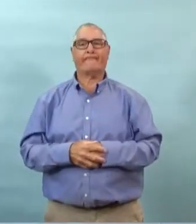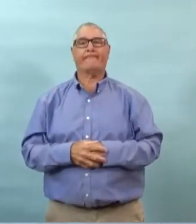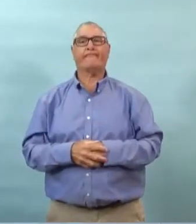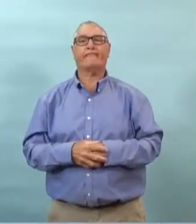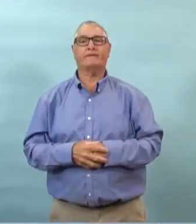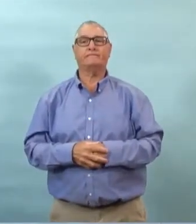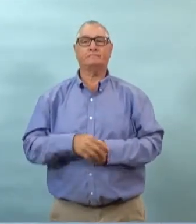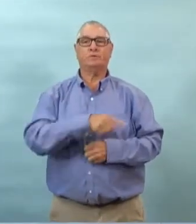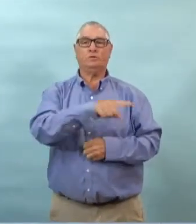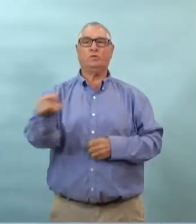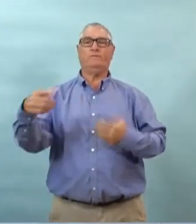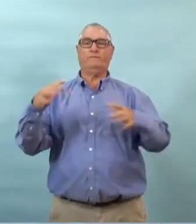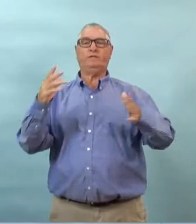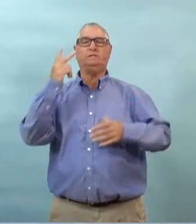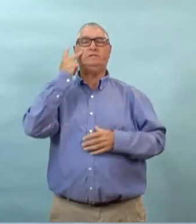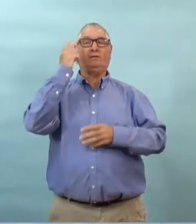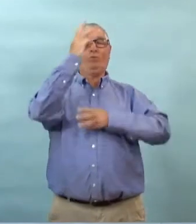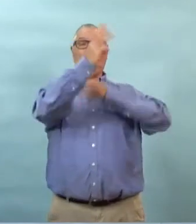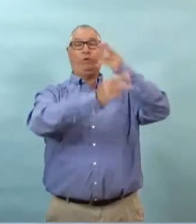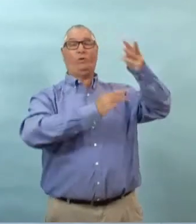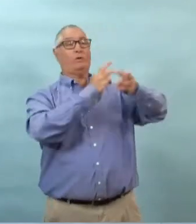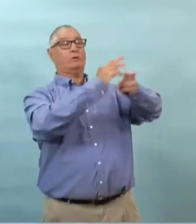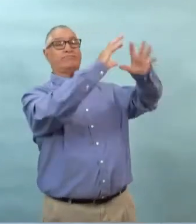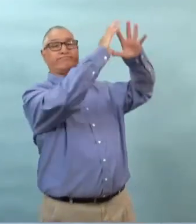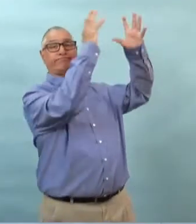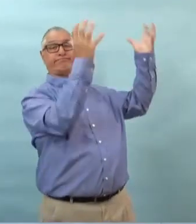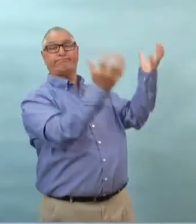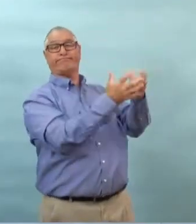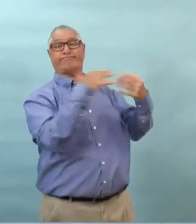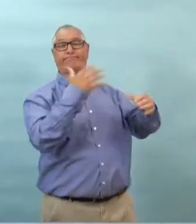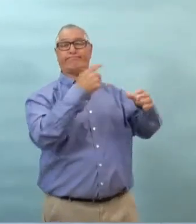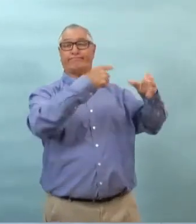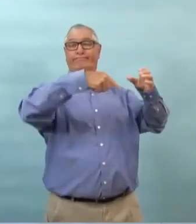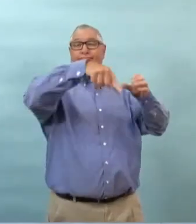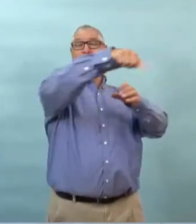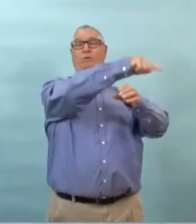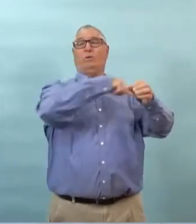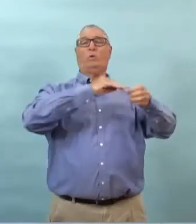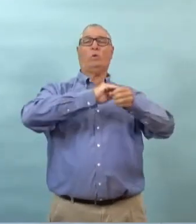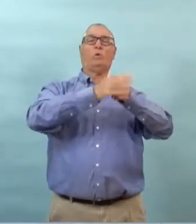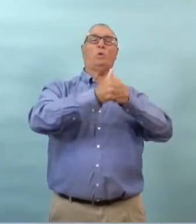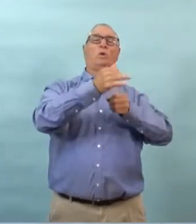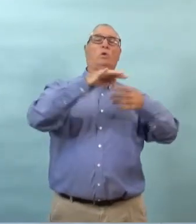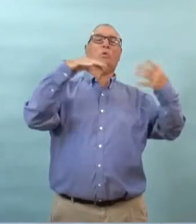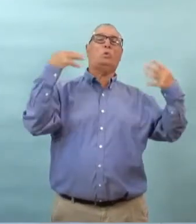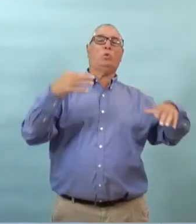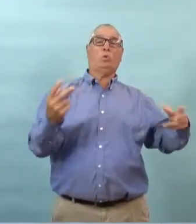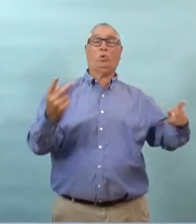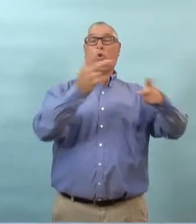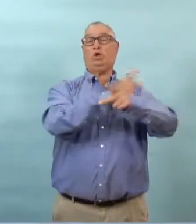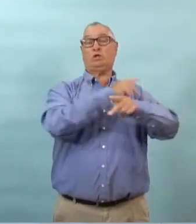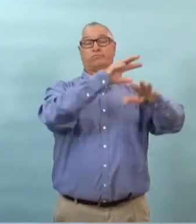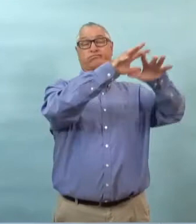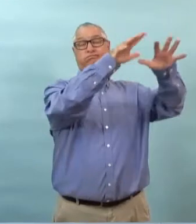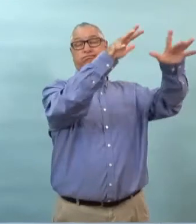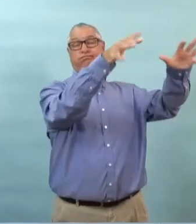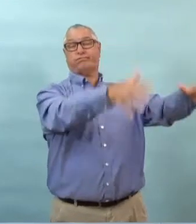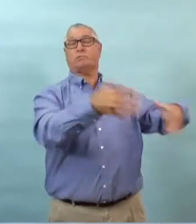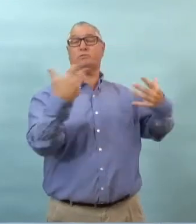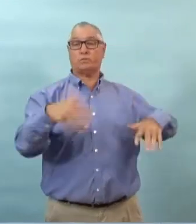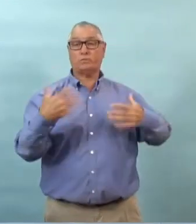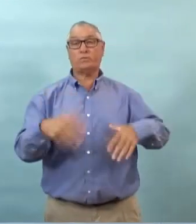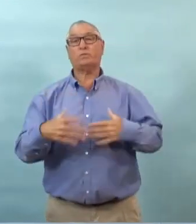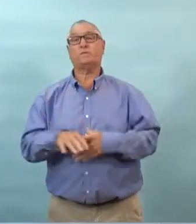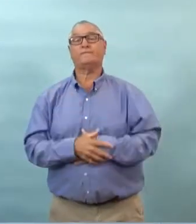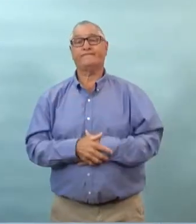une situation difficile comme ça nous avons également vu les répercussions que la kobe 19 a eu dans le reste du monde depuis le début de l